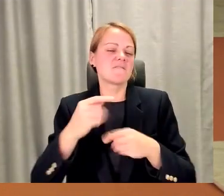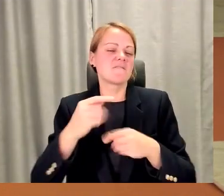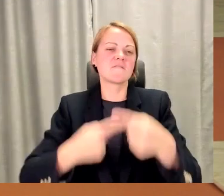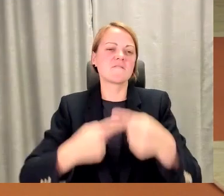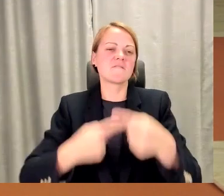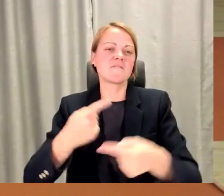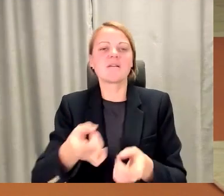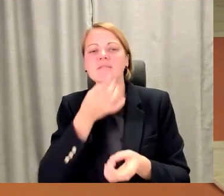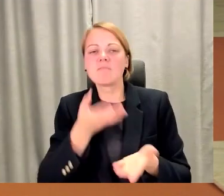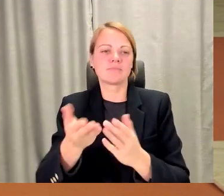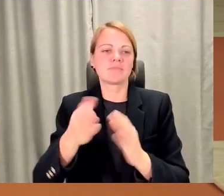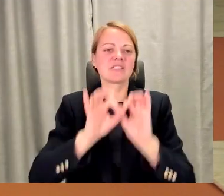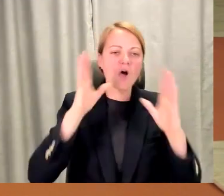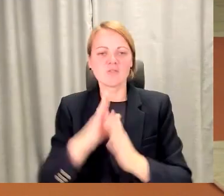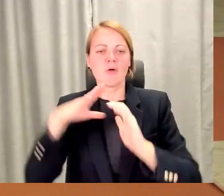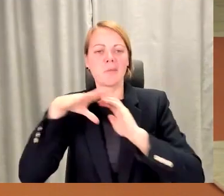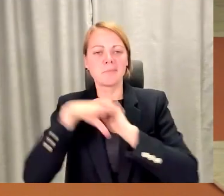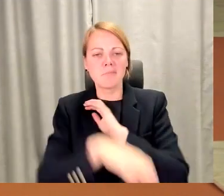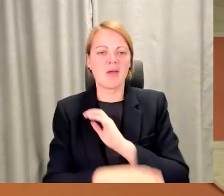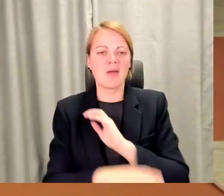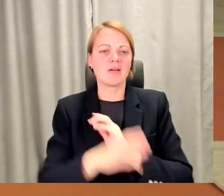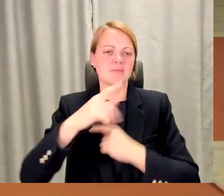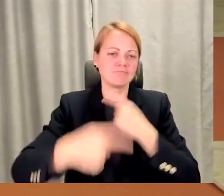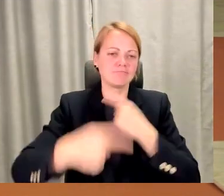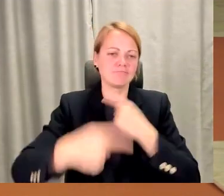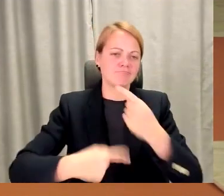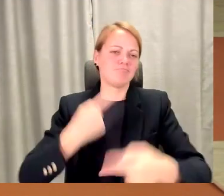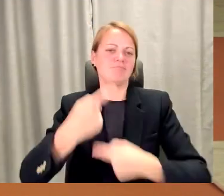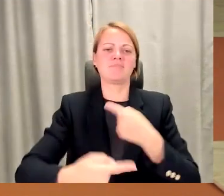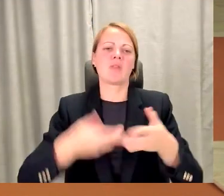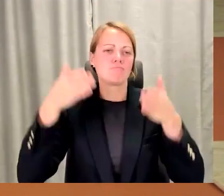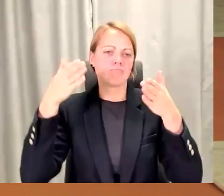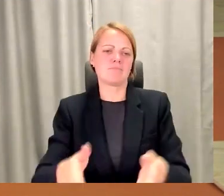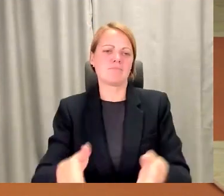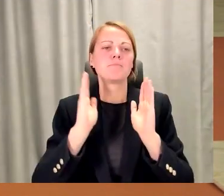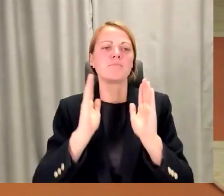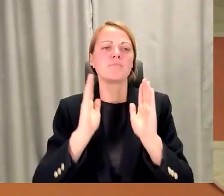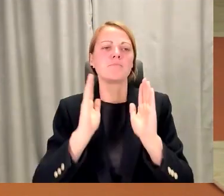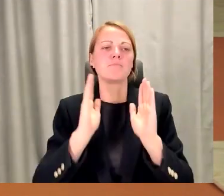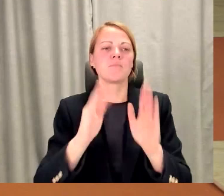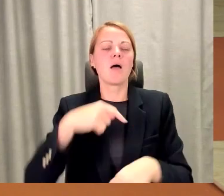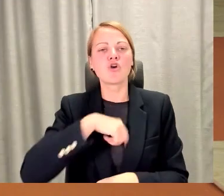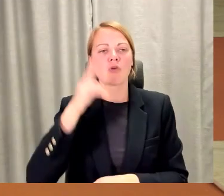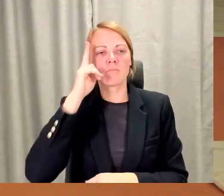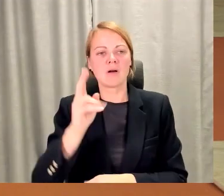cilvēcība neko nepazudīs. Man jau tā iekšējā pārliecība, ka vispār mūsu arī skolas sistēmai, mūs arī kā pieaugušajiem, ir